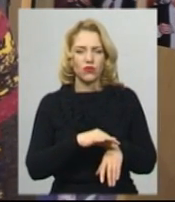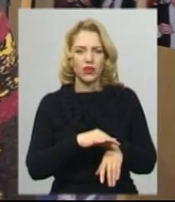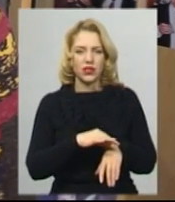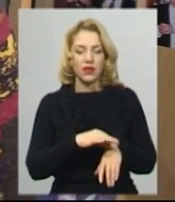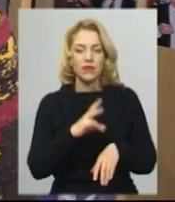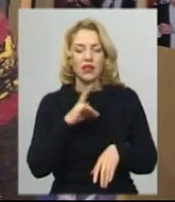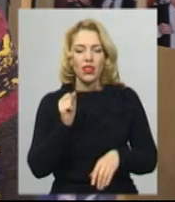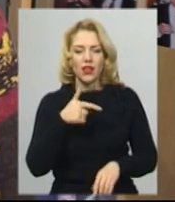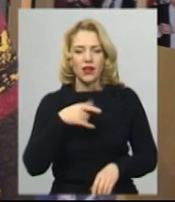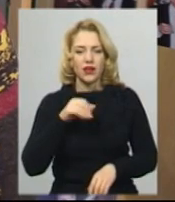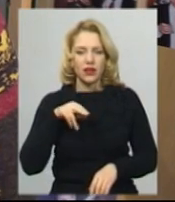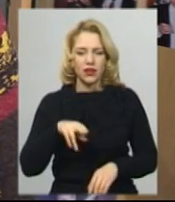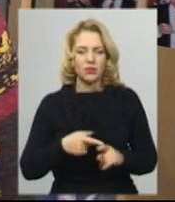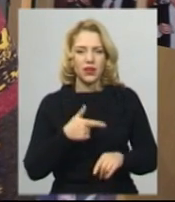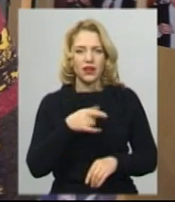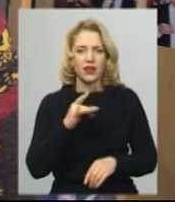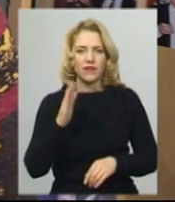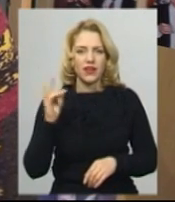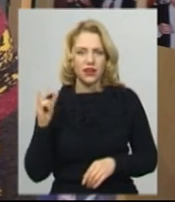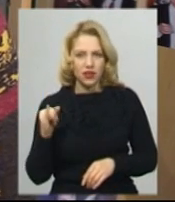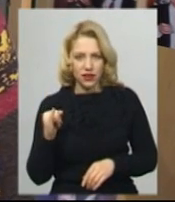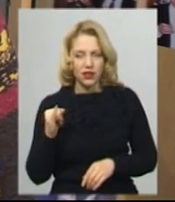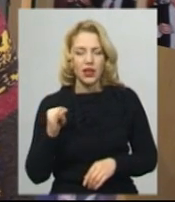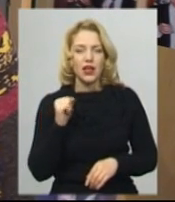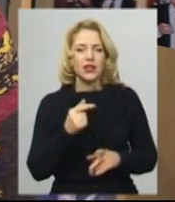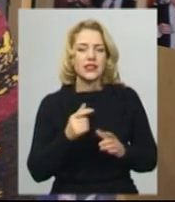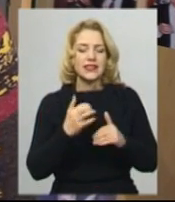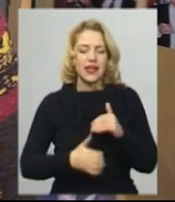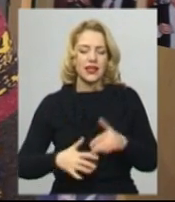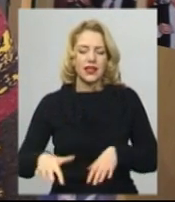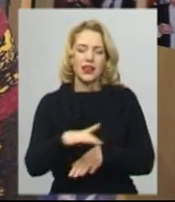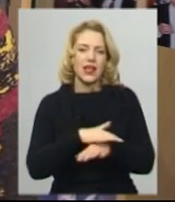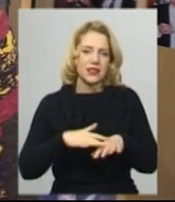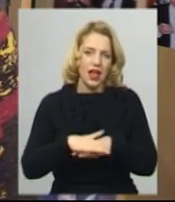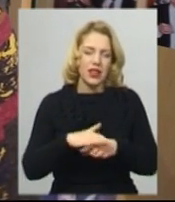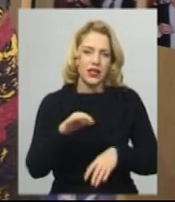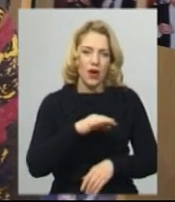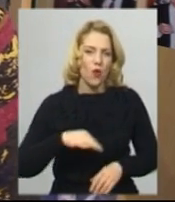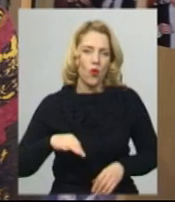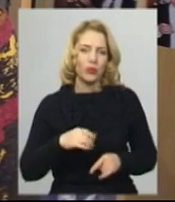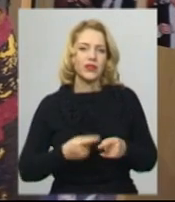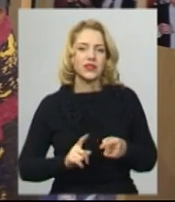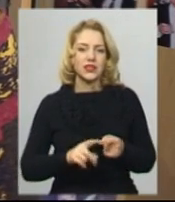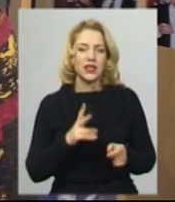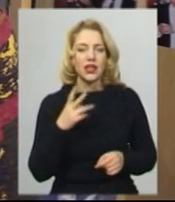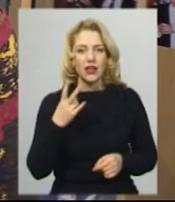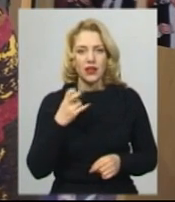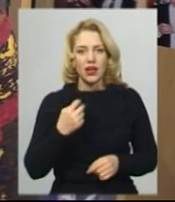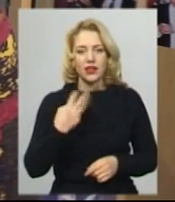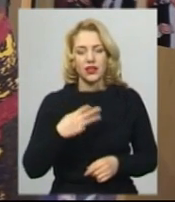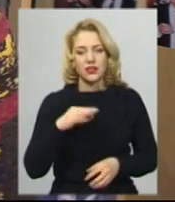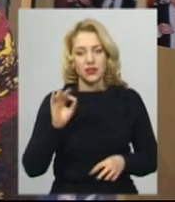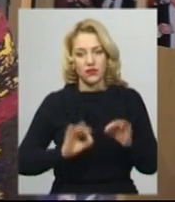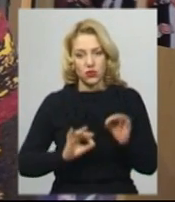на гриб та гострореспіраторні інфекції серед населення області. Це на 30%